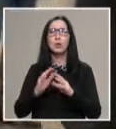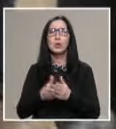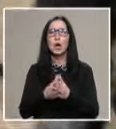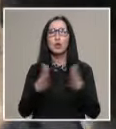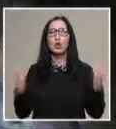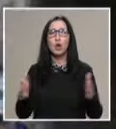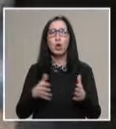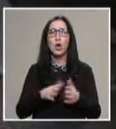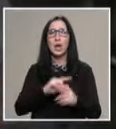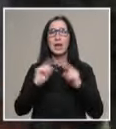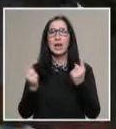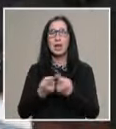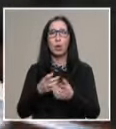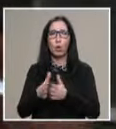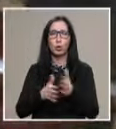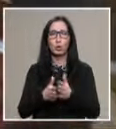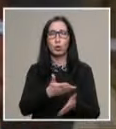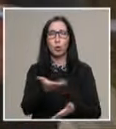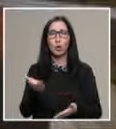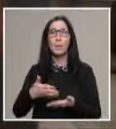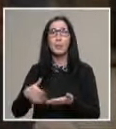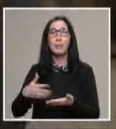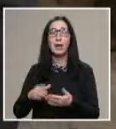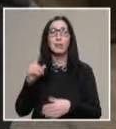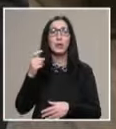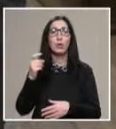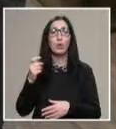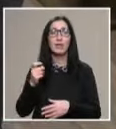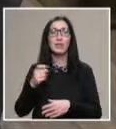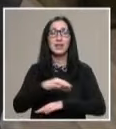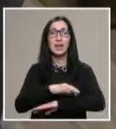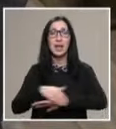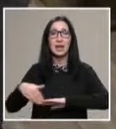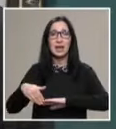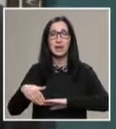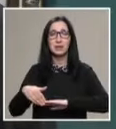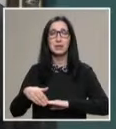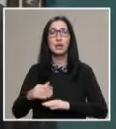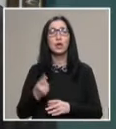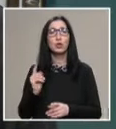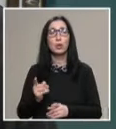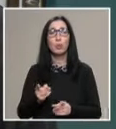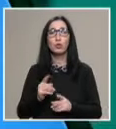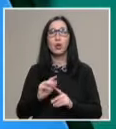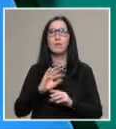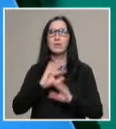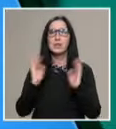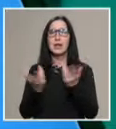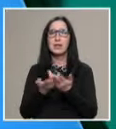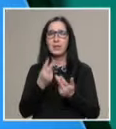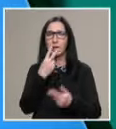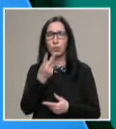хора. Във всъщност тук вече примахваме географските граници и това, което те създадат, ще може да бъде достъпно на хора целия свят.